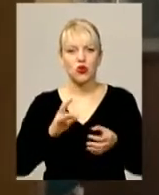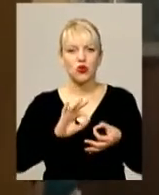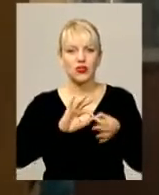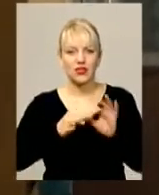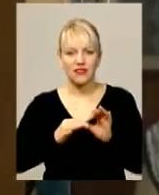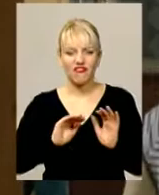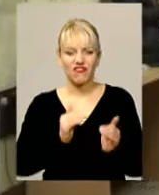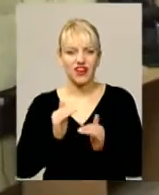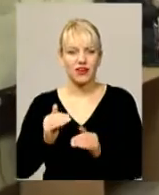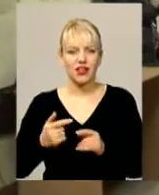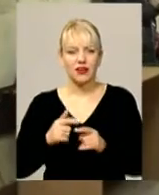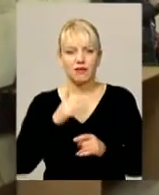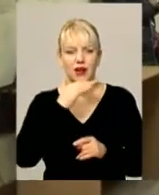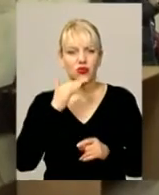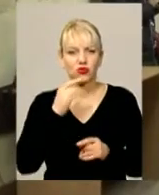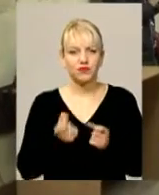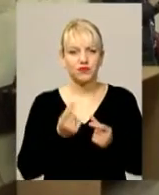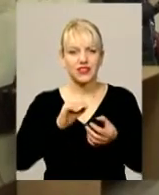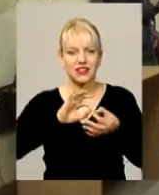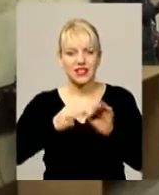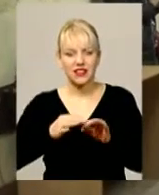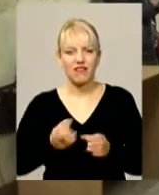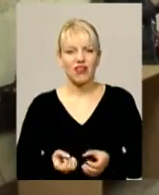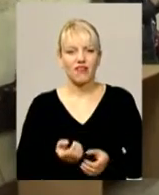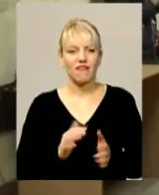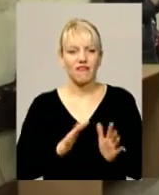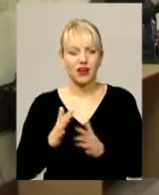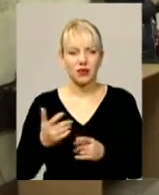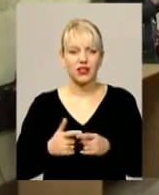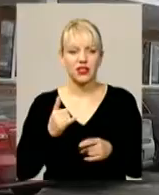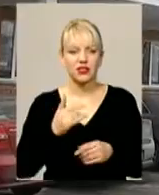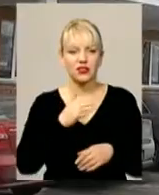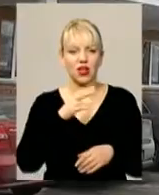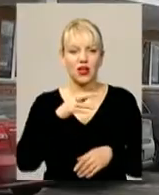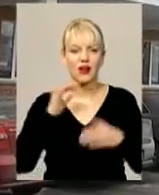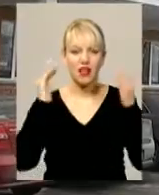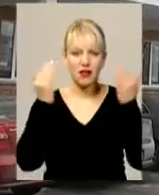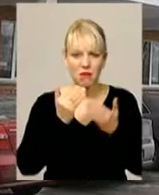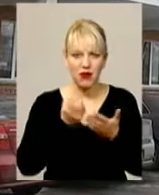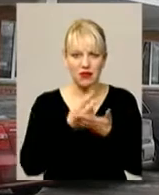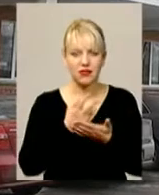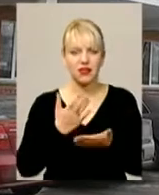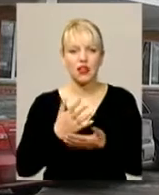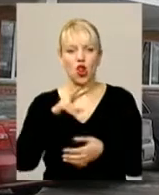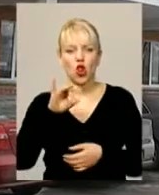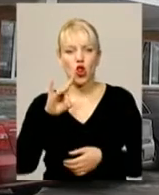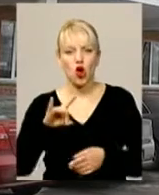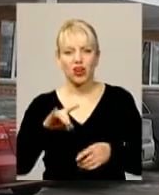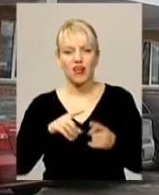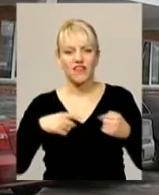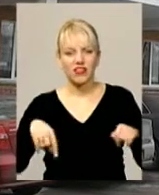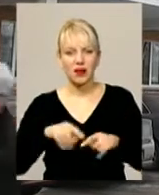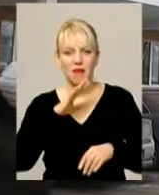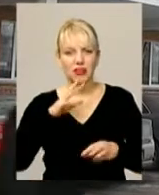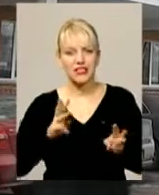випадків. Наразі переповнені лорвідділення та реанімація. Багато хворих із запаленням легень та плевритами, каже